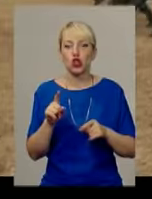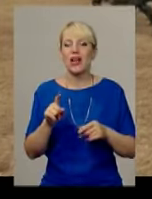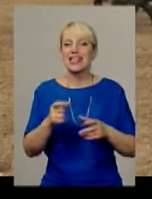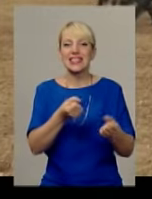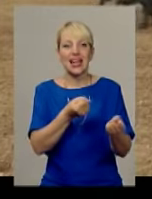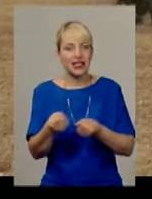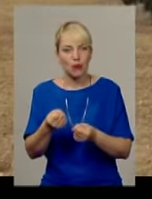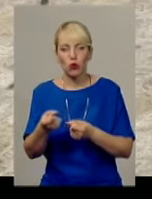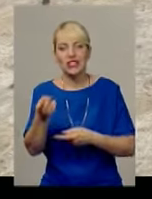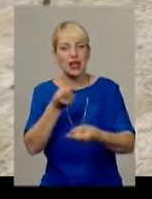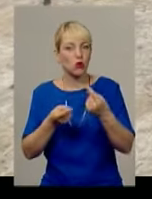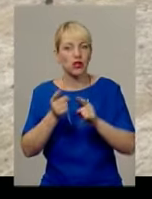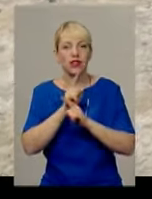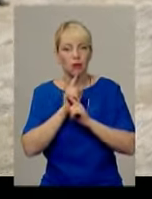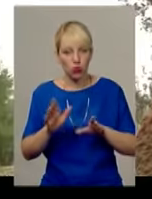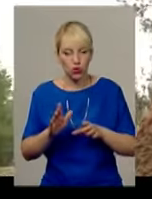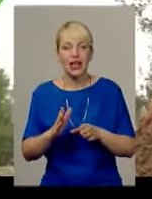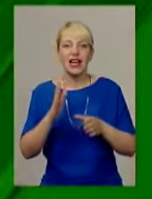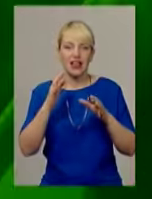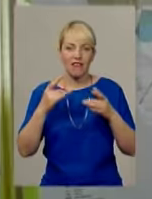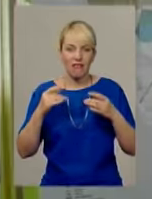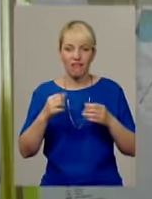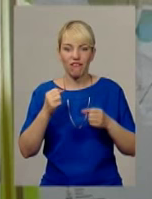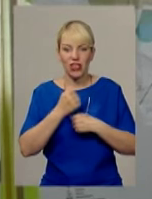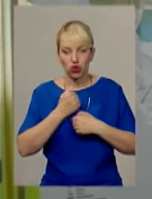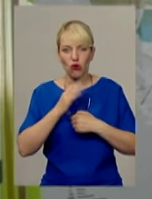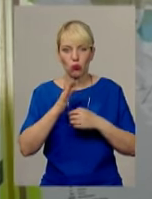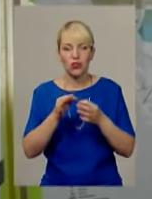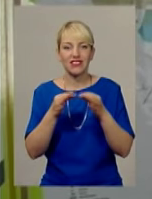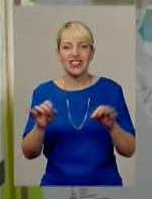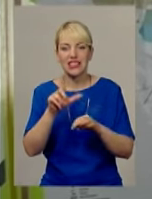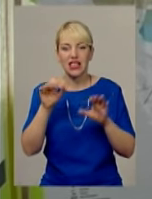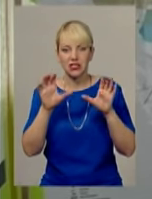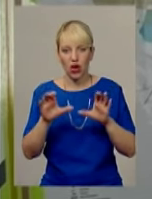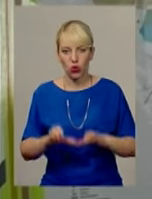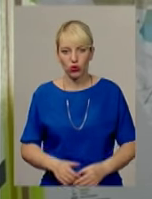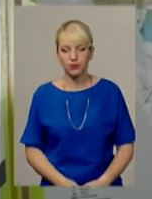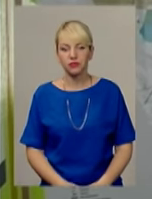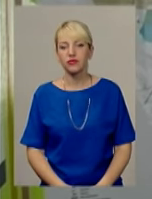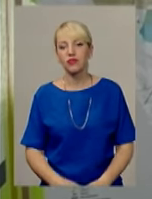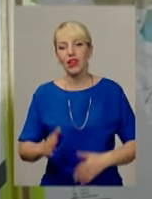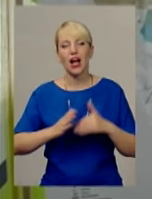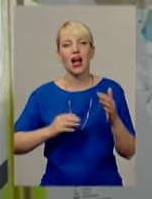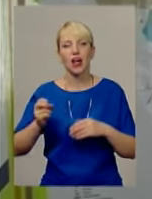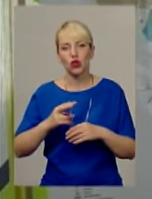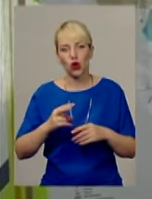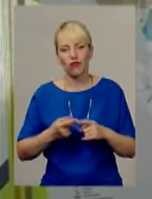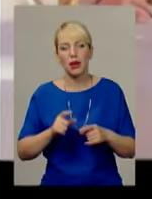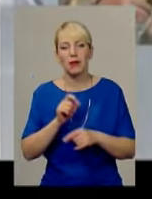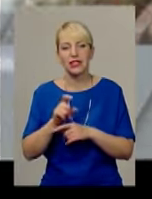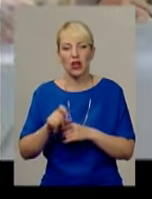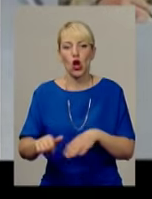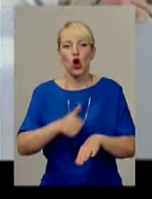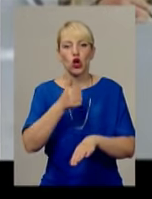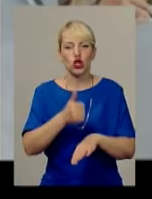демобілізацією немає, а військові будуть звільнені за законом. Цей тиждень ознаменувався їх кадровими призначеннями. Йдеться про очільника надзвичайників.